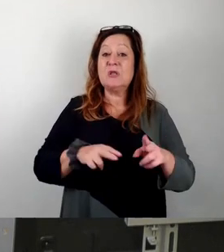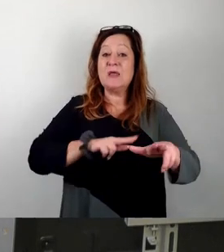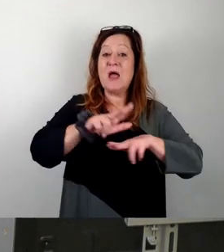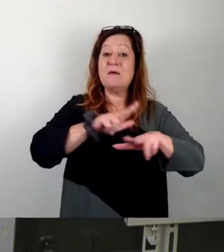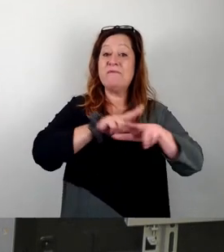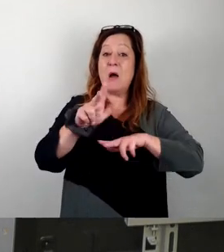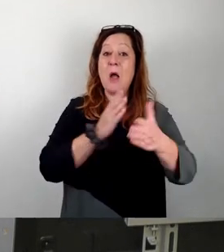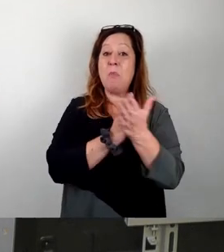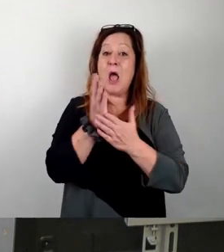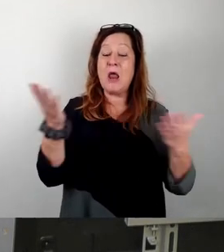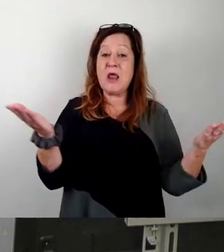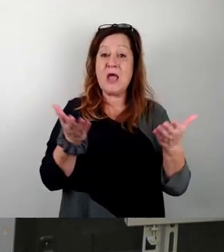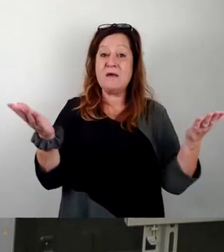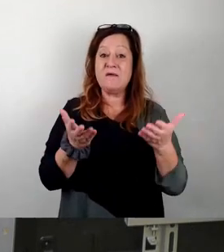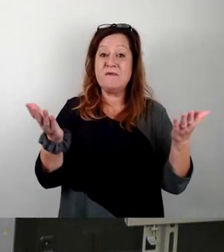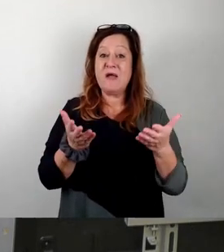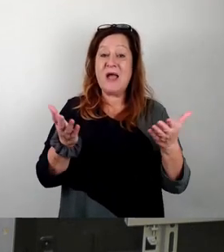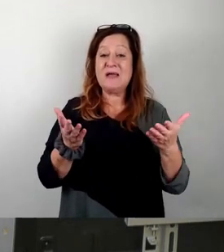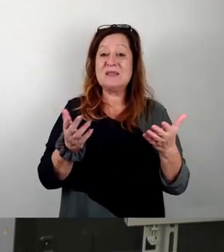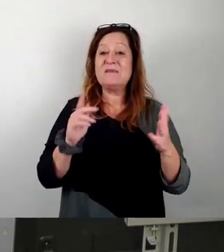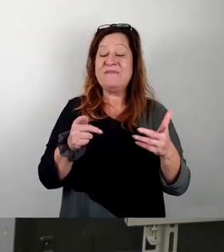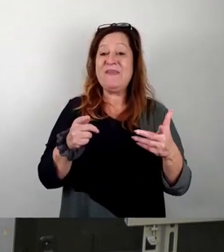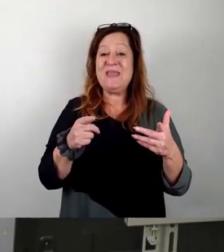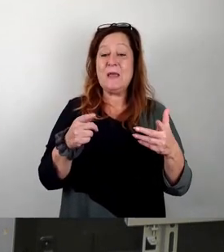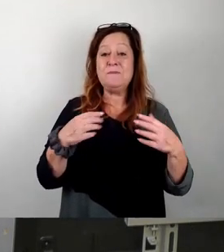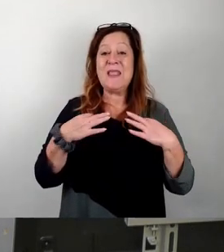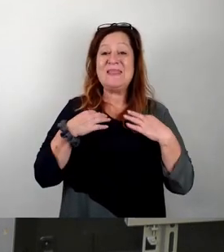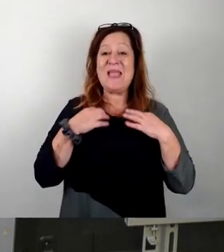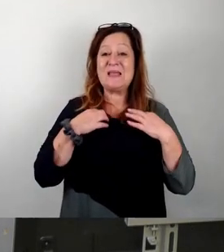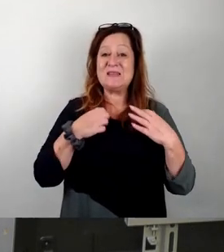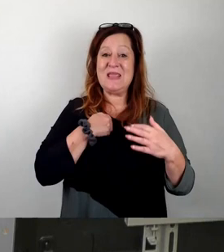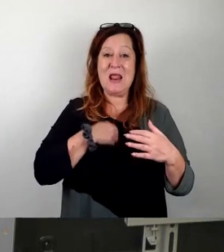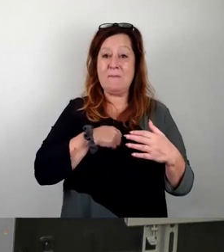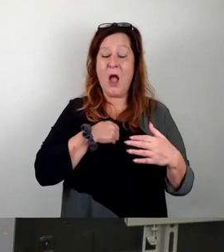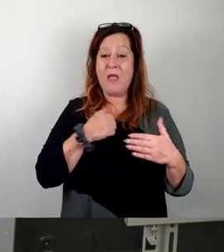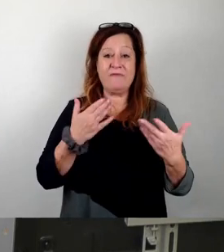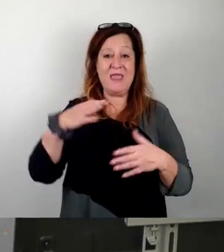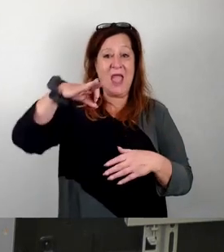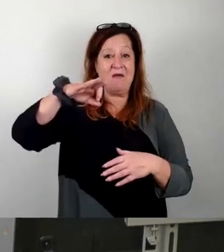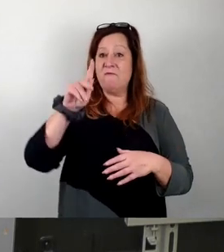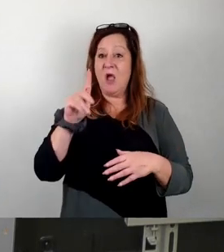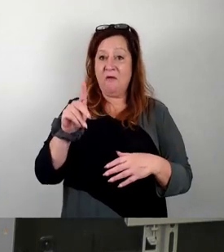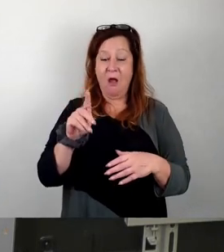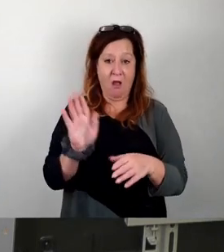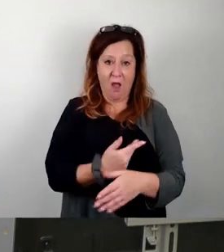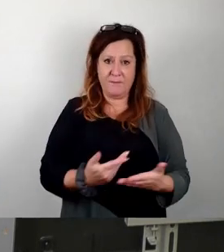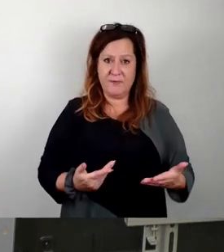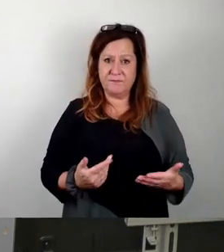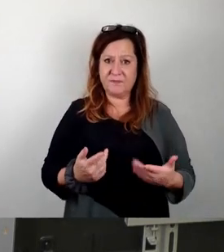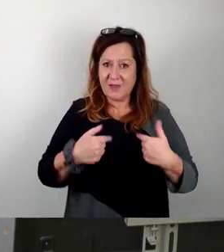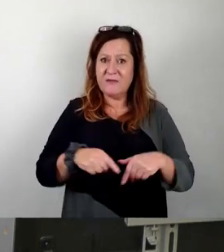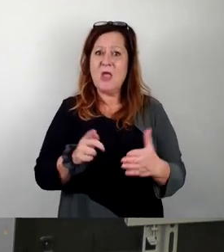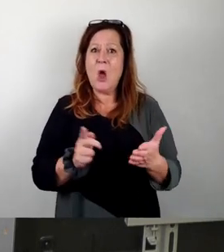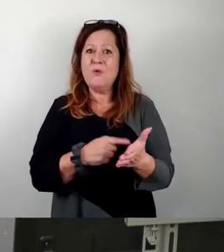eventuell als Textilbad zu betreiben und nicht mal als Freikörperkulturbad. Wir fordern deshalb, das